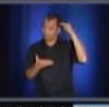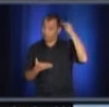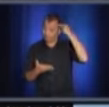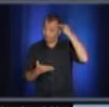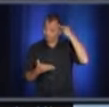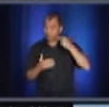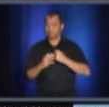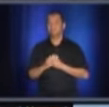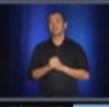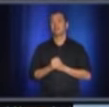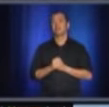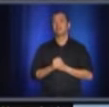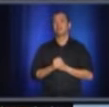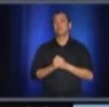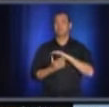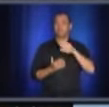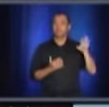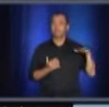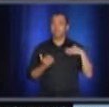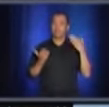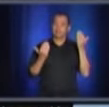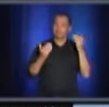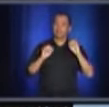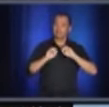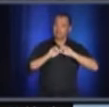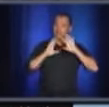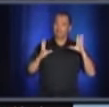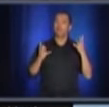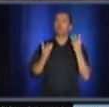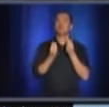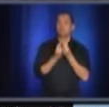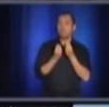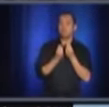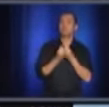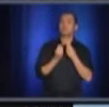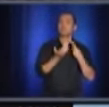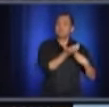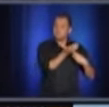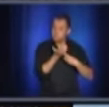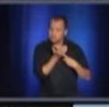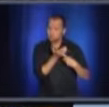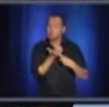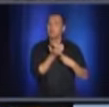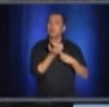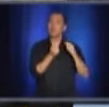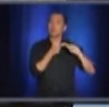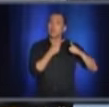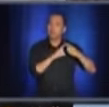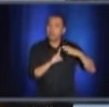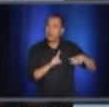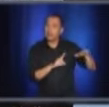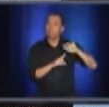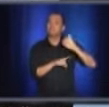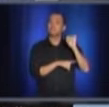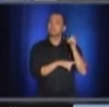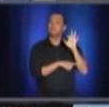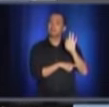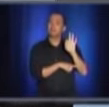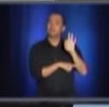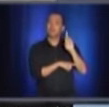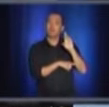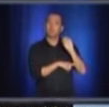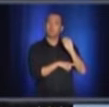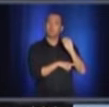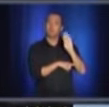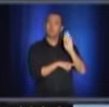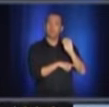Donc, on a eu beaucoup de conversations avec notre collègue Jean-François Roberge au cours des derniers jours. Puis c'est sûr que le plan qui a été